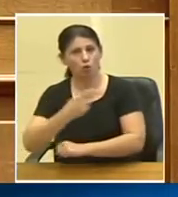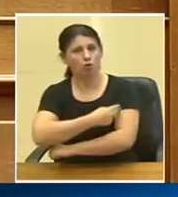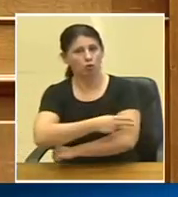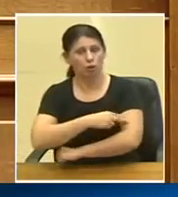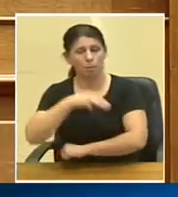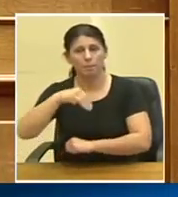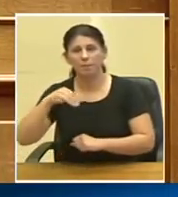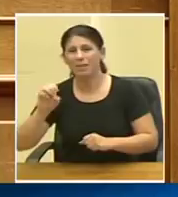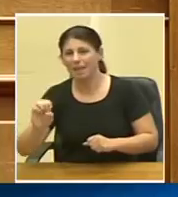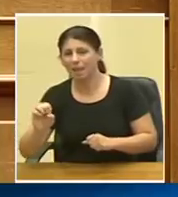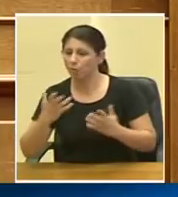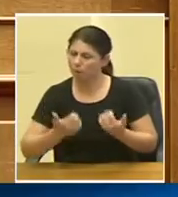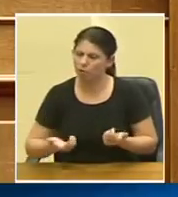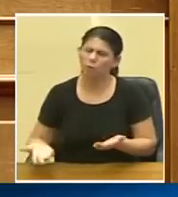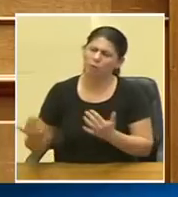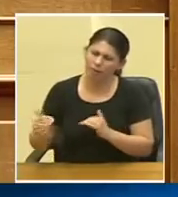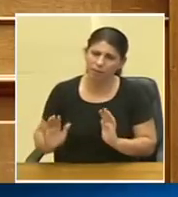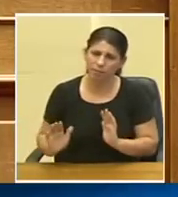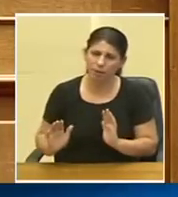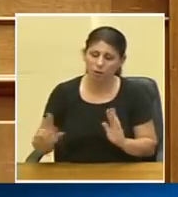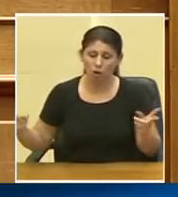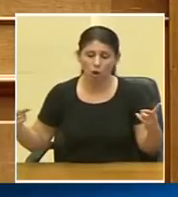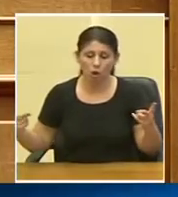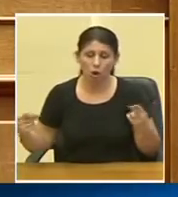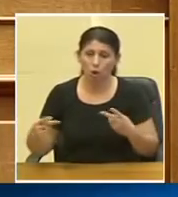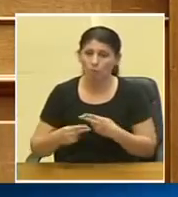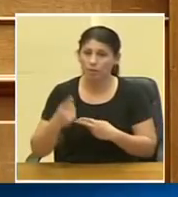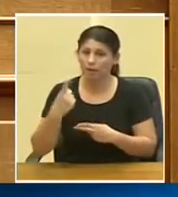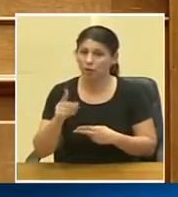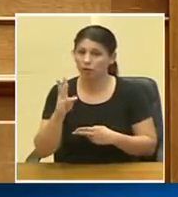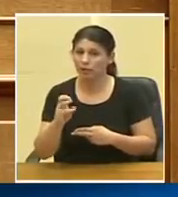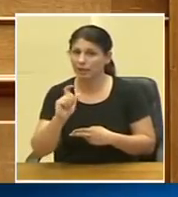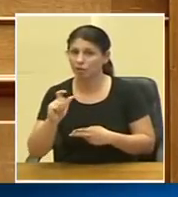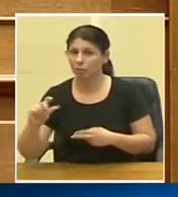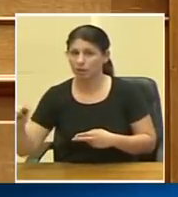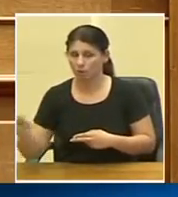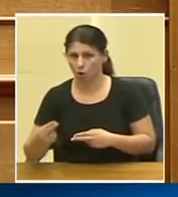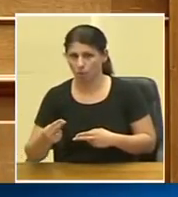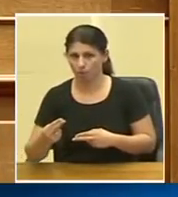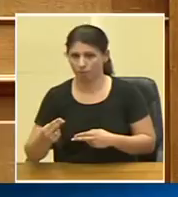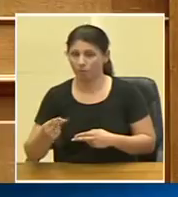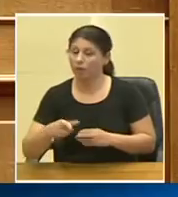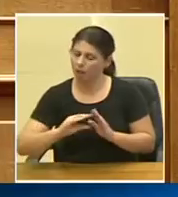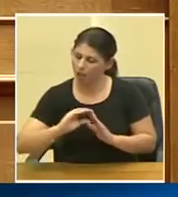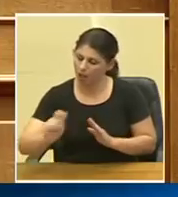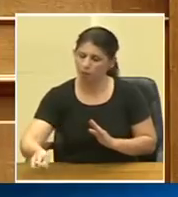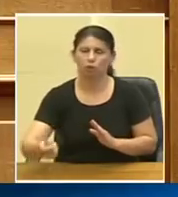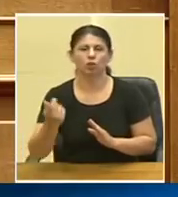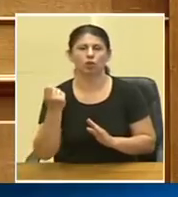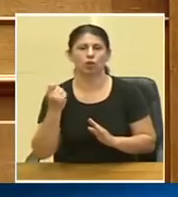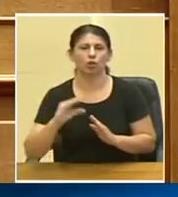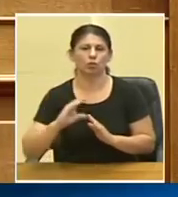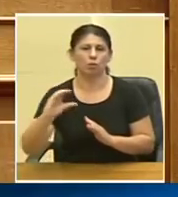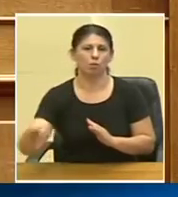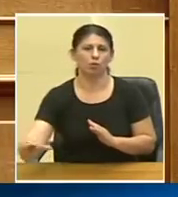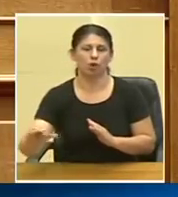υπαρκτά και ανυπαρκτά κόψαμε 130 εκατομμύρια ευρώ τόσο είναι το υπολογιζόμενο ύψος